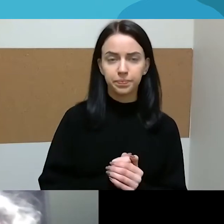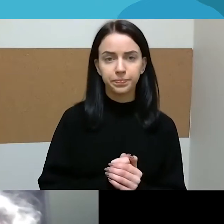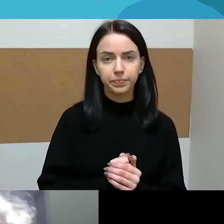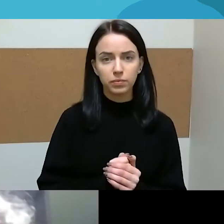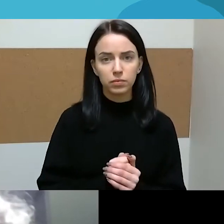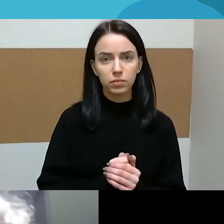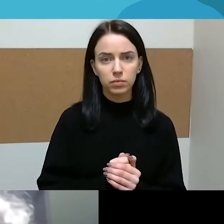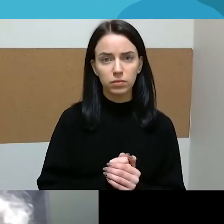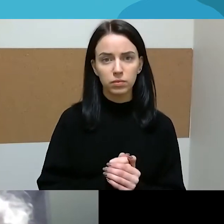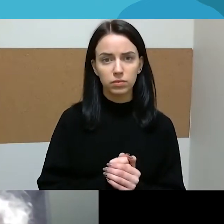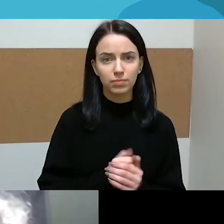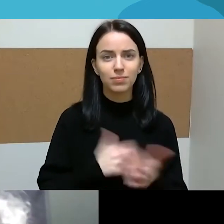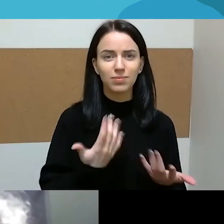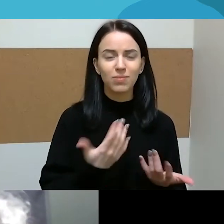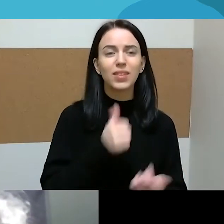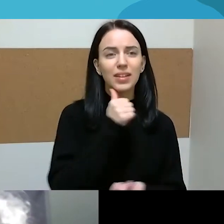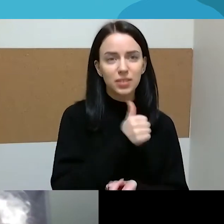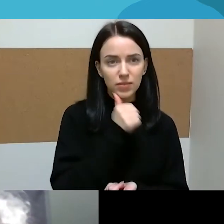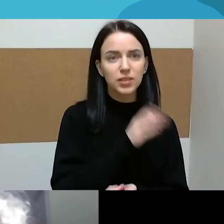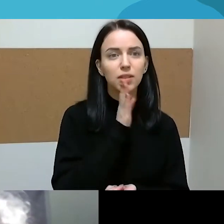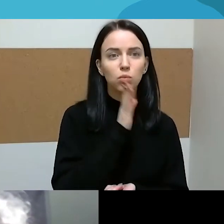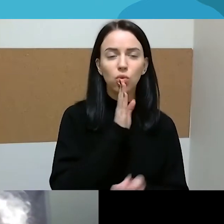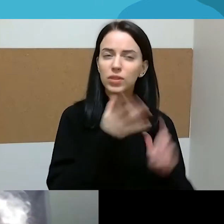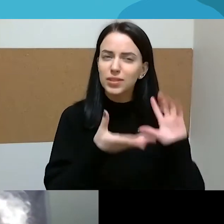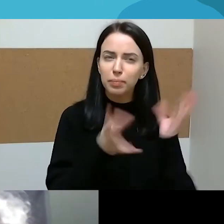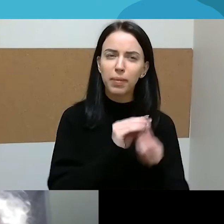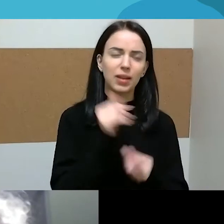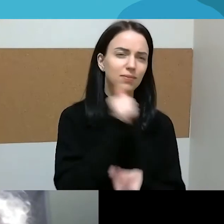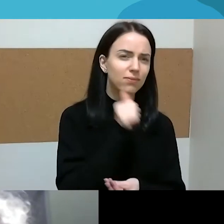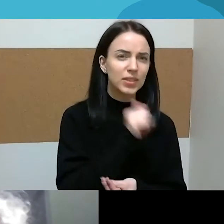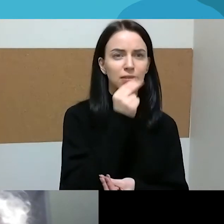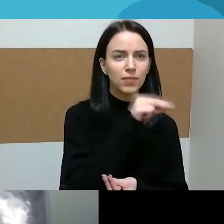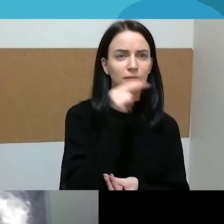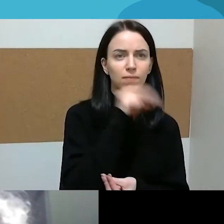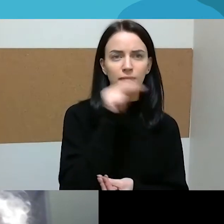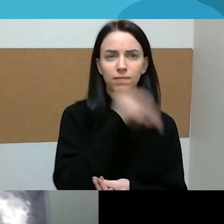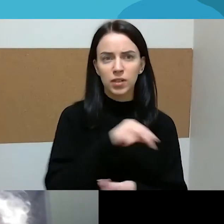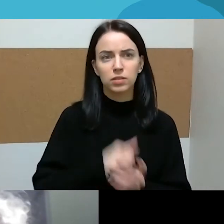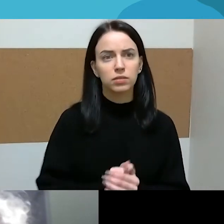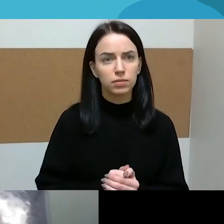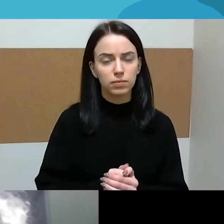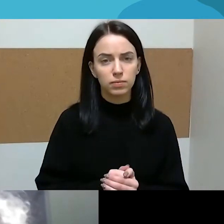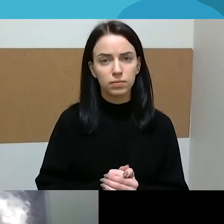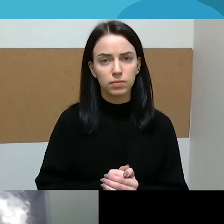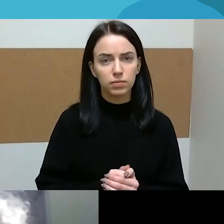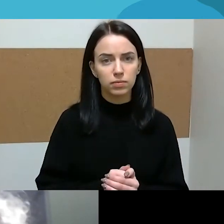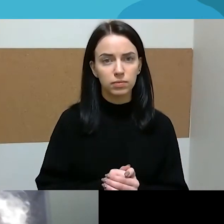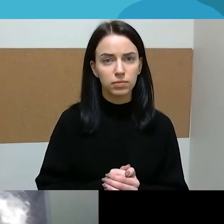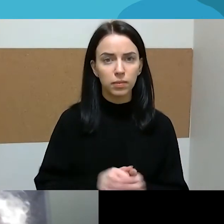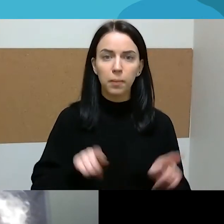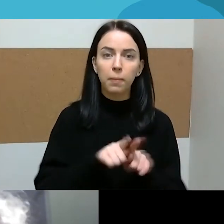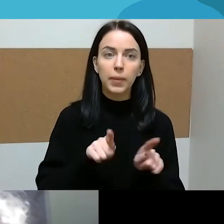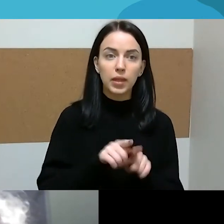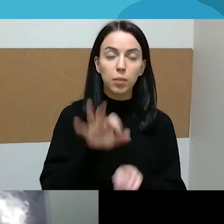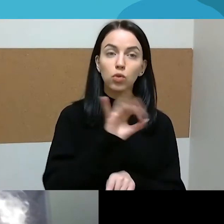esmėsinai visada dėl visko kalta, bet mane tikrai, sakau, labai priblaškė tas faktas, kad jinai ir dėl smurto